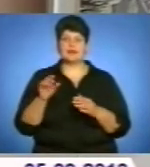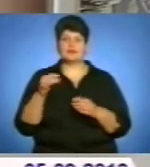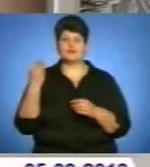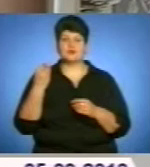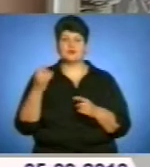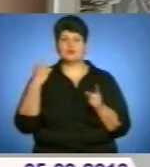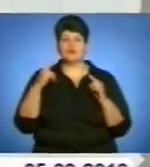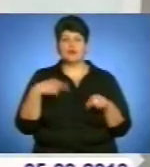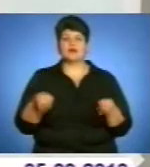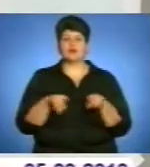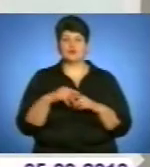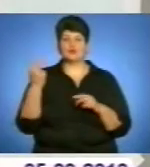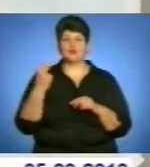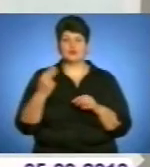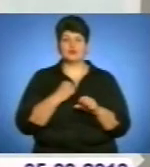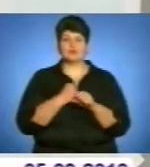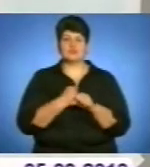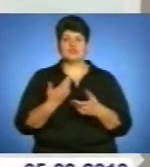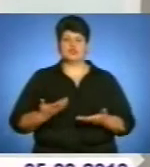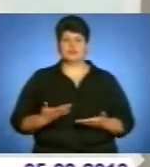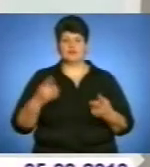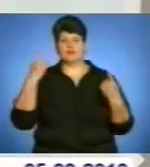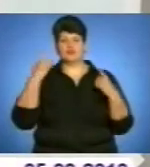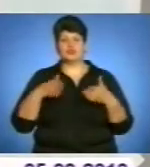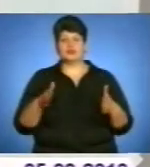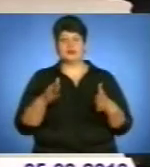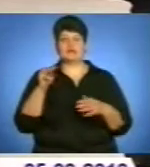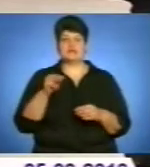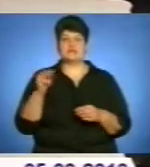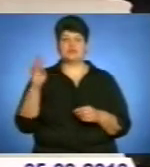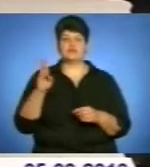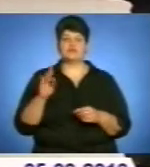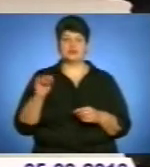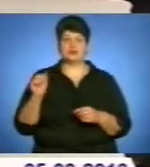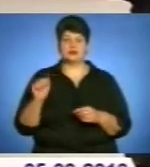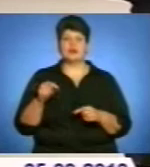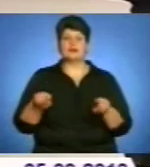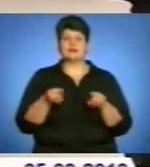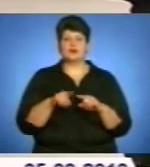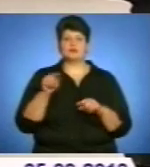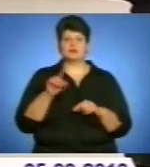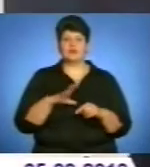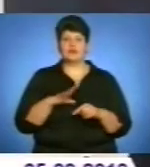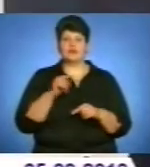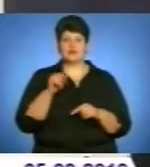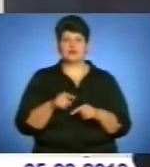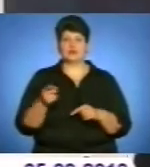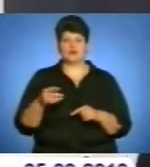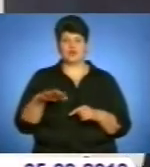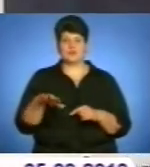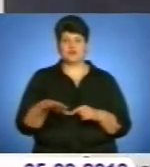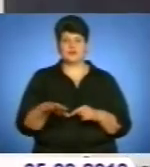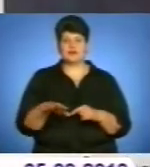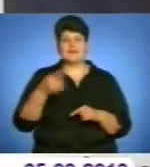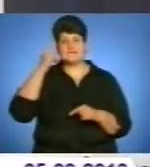також художні роботи про життєвий і творчий шлях Тараса Шевченка. В тому числі і про перебування його на Тернопільщині. Відомо про те,